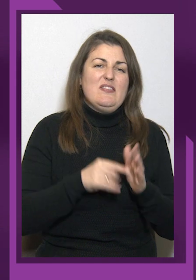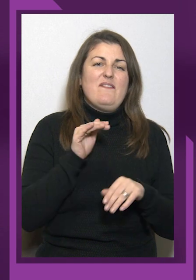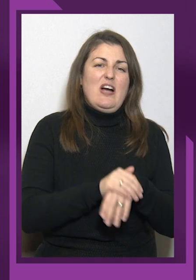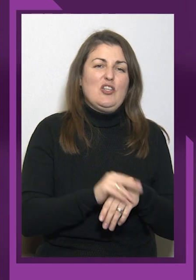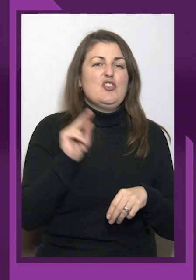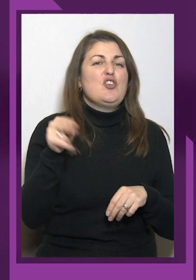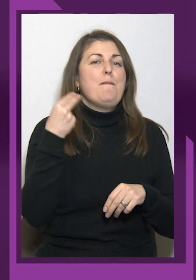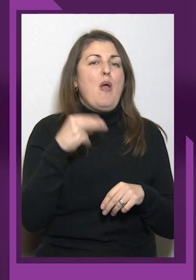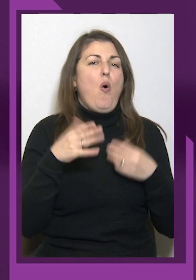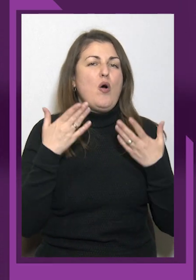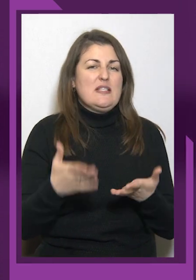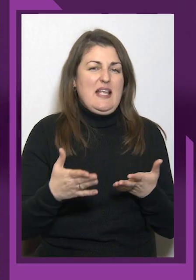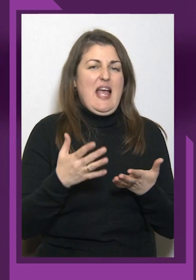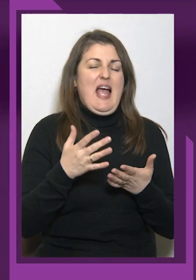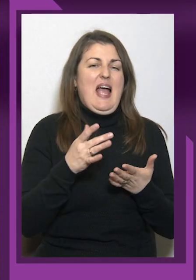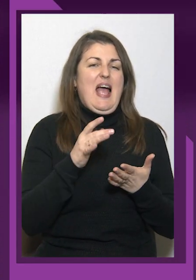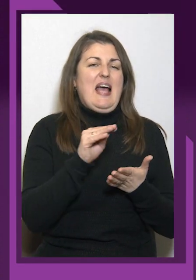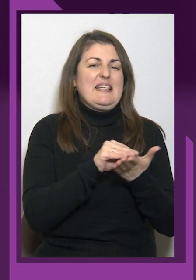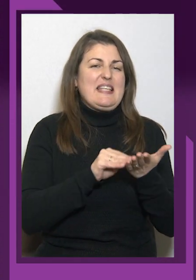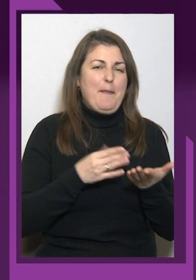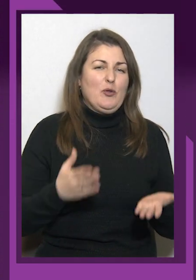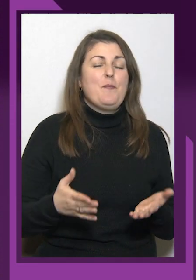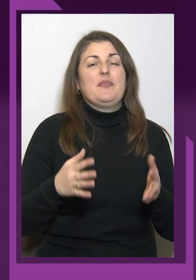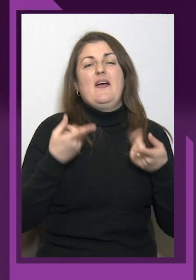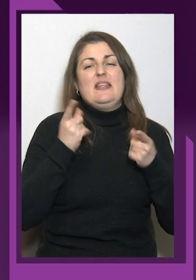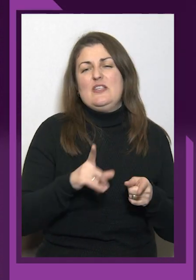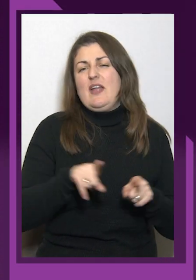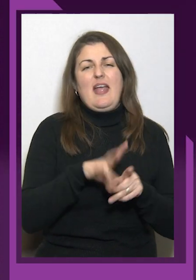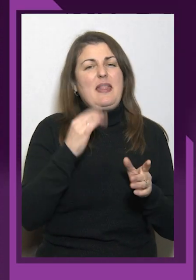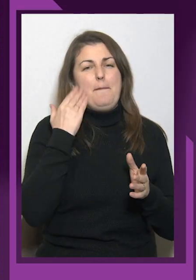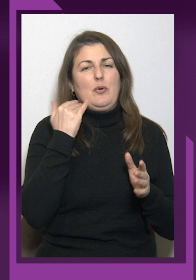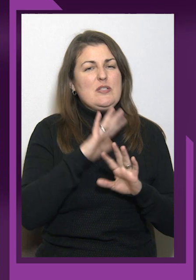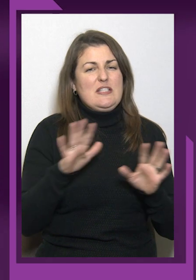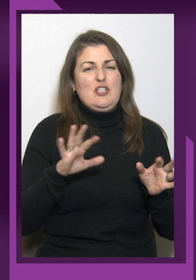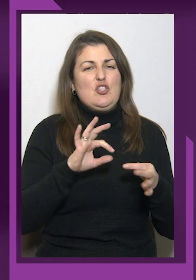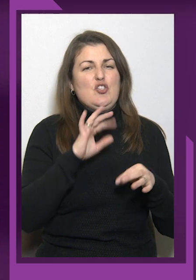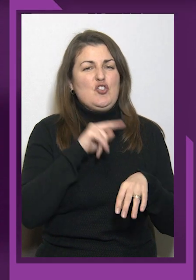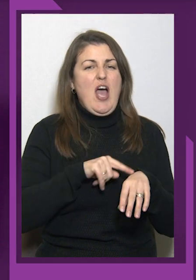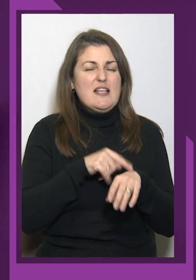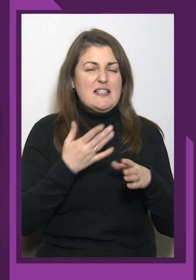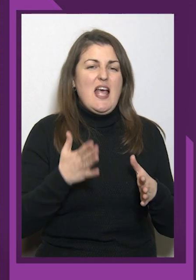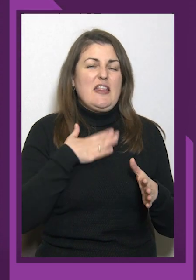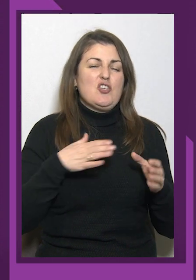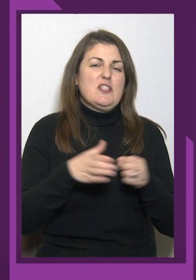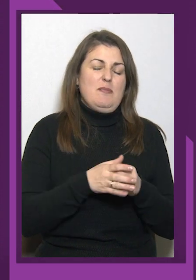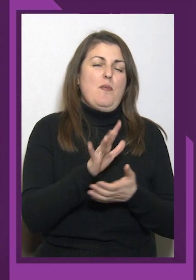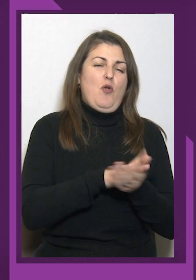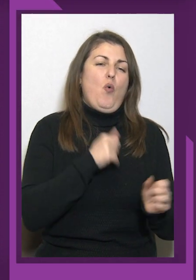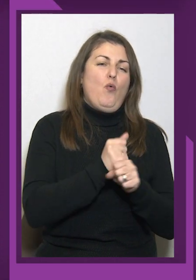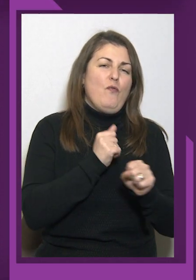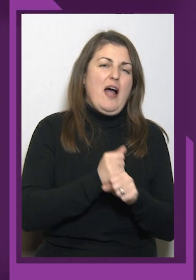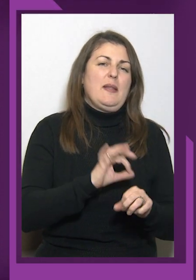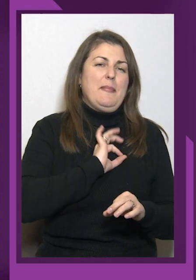непрості часи наша збірна продовжує кувати медалі, нагороди для України. І ми не